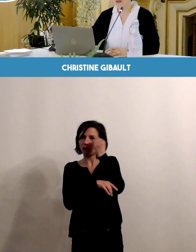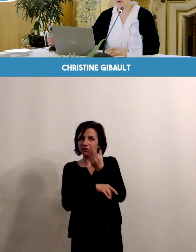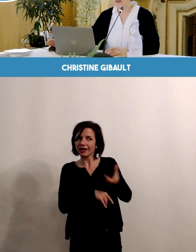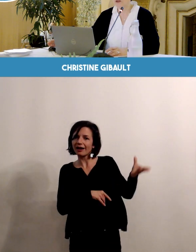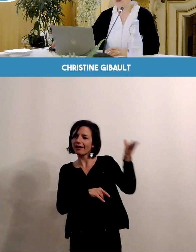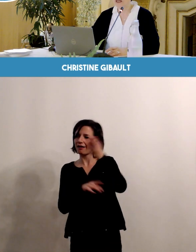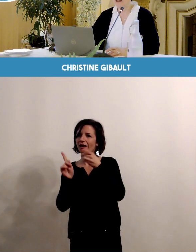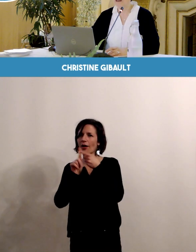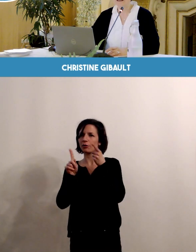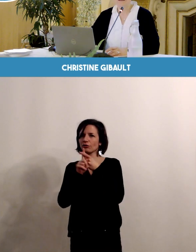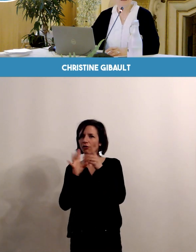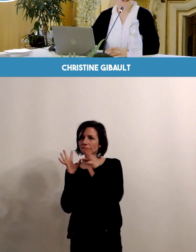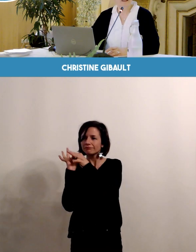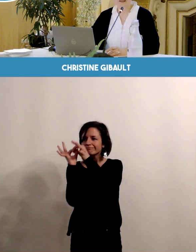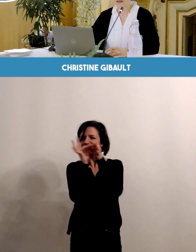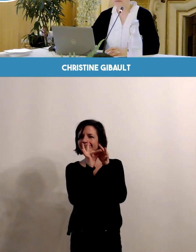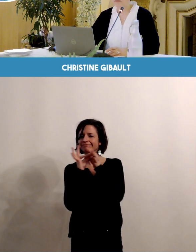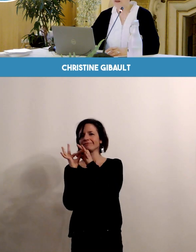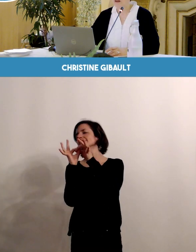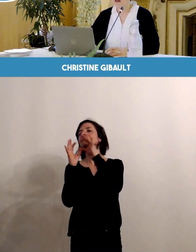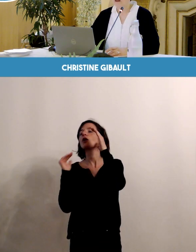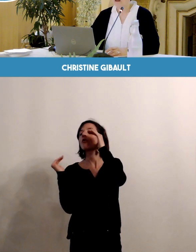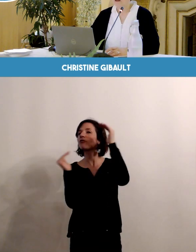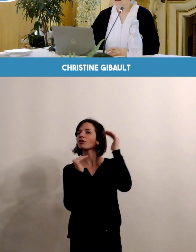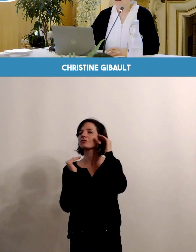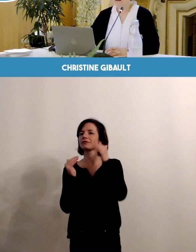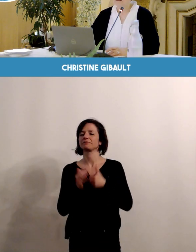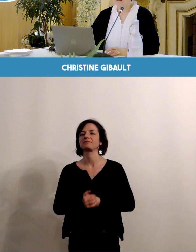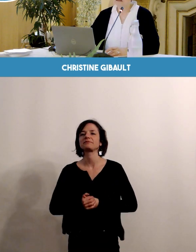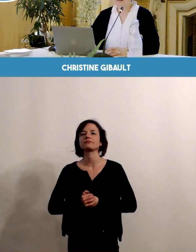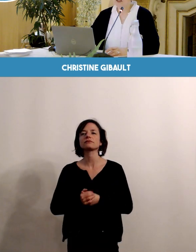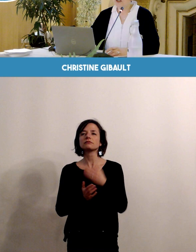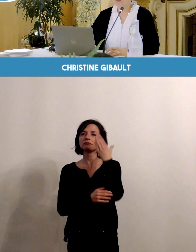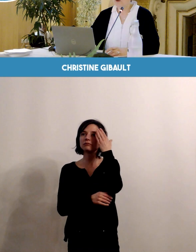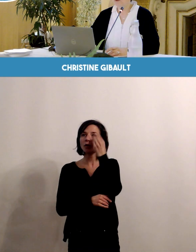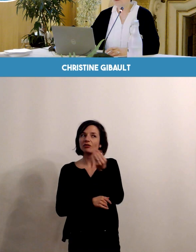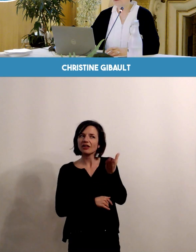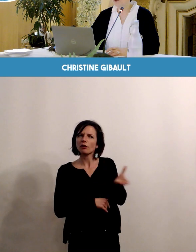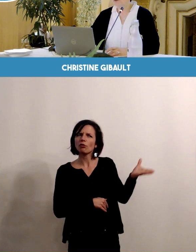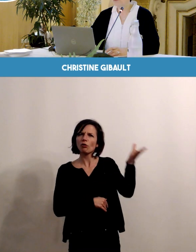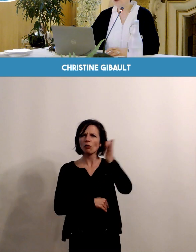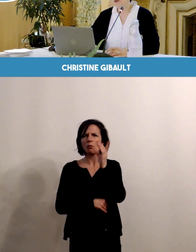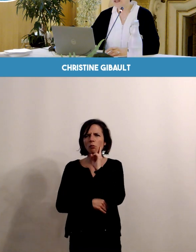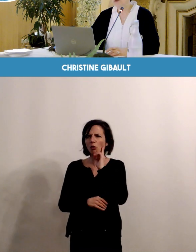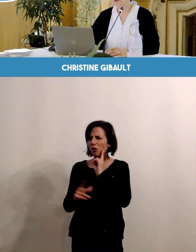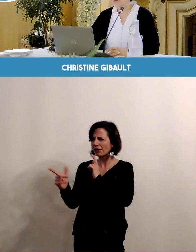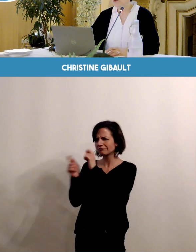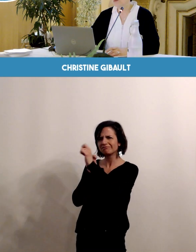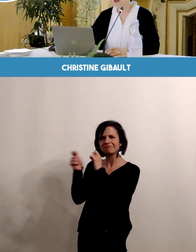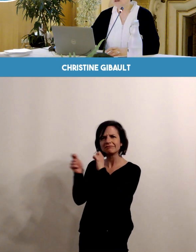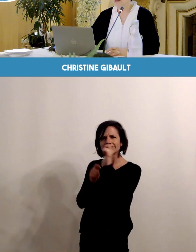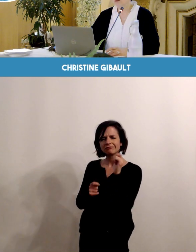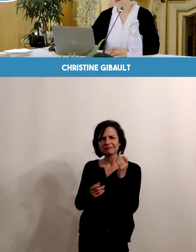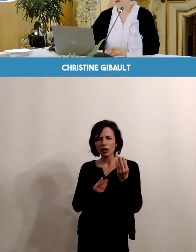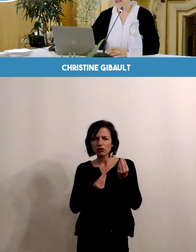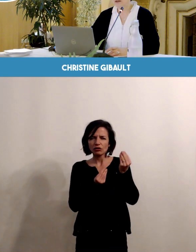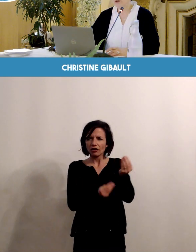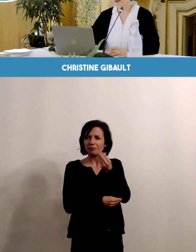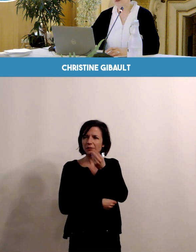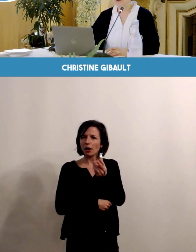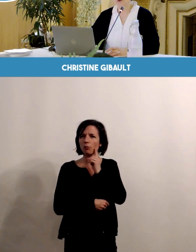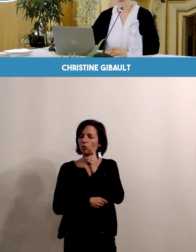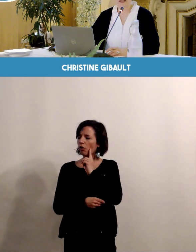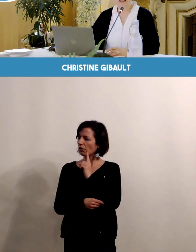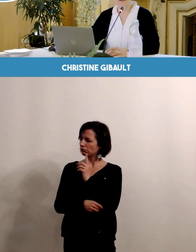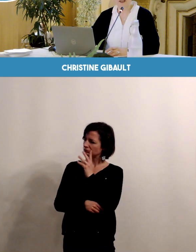Pour les professionnels, quel intérêt ? Il s'agit de prendre le temps de mieux connaître vos besoins en ouvrant le